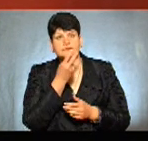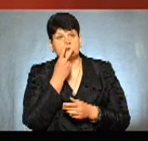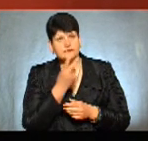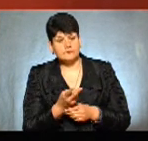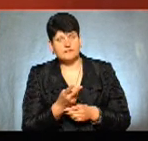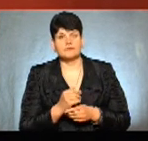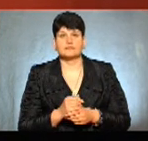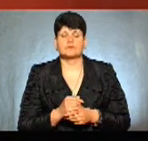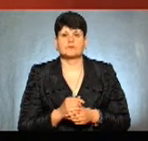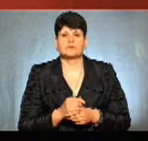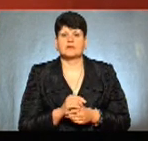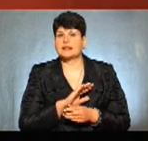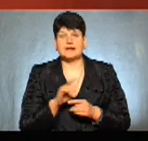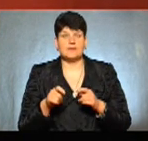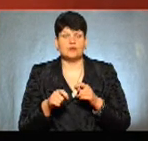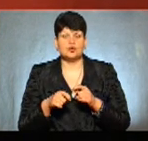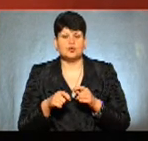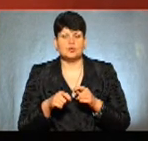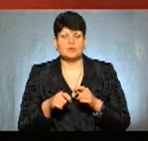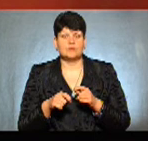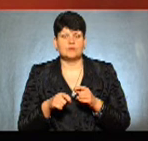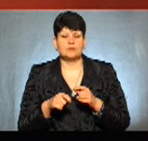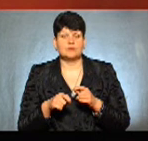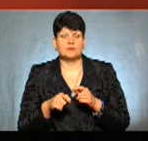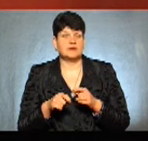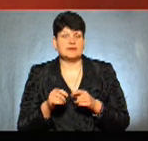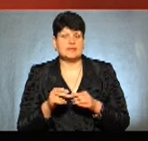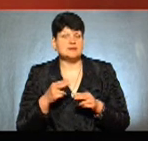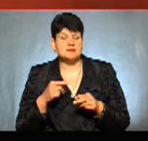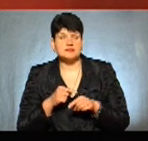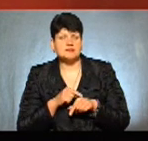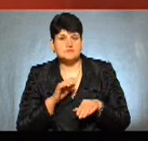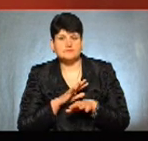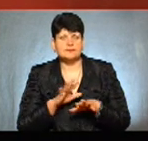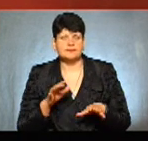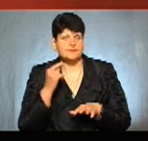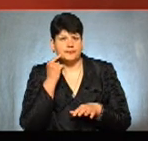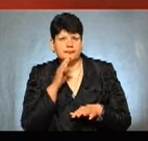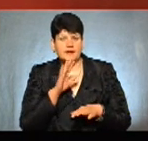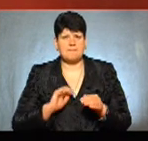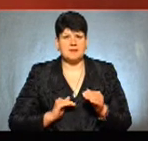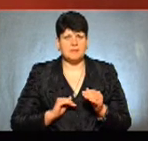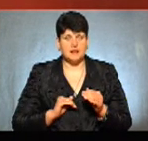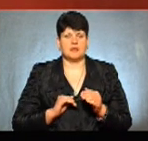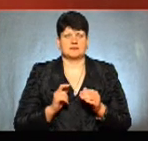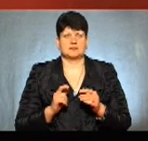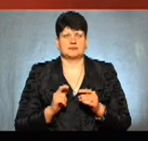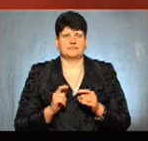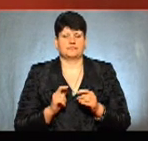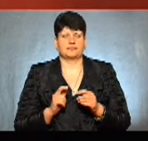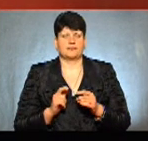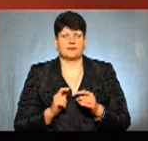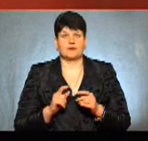і не пошкодили підприємців, що доведе ні підприємницької діяльності, бо каждая людина, в принципі, надіється на то, що